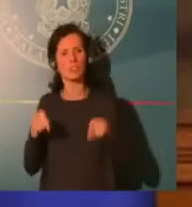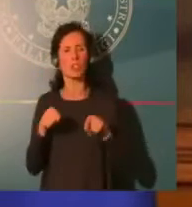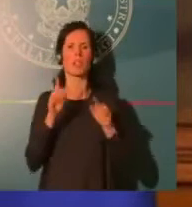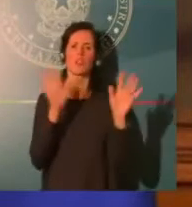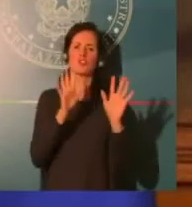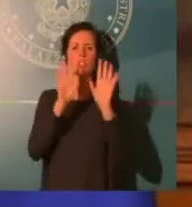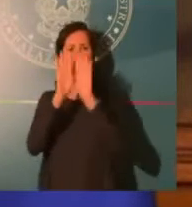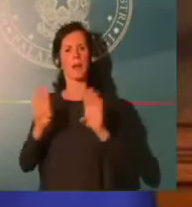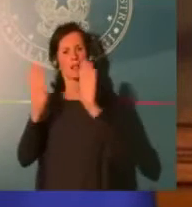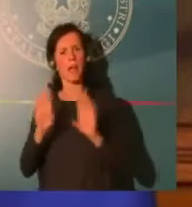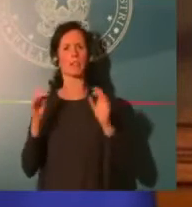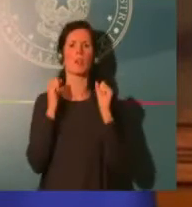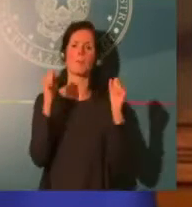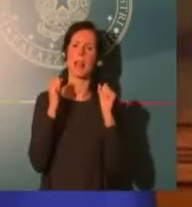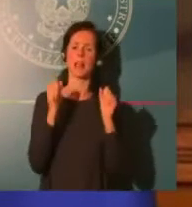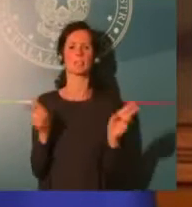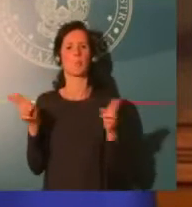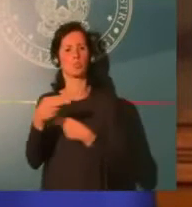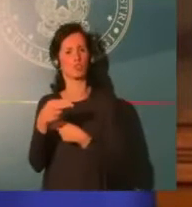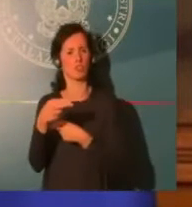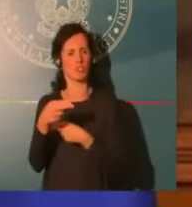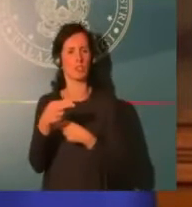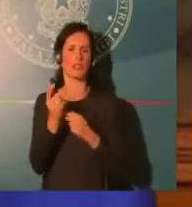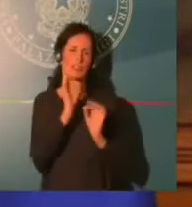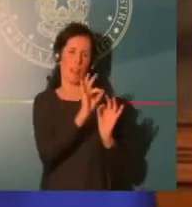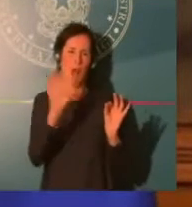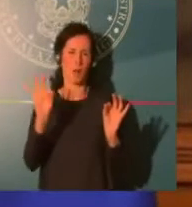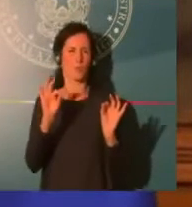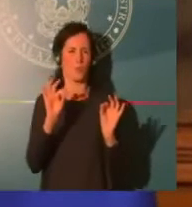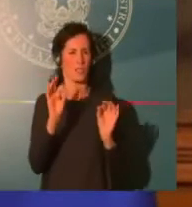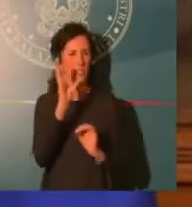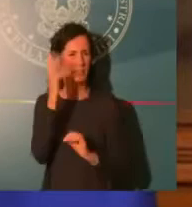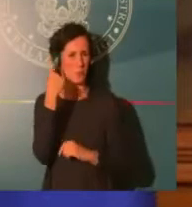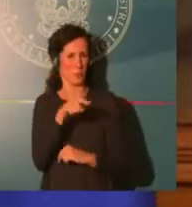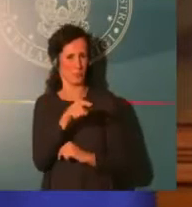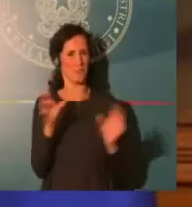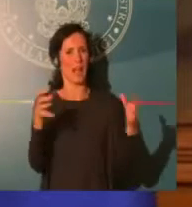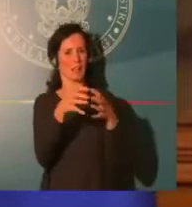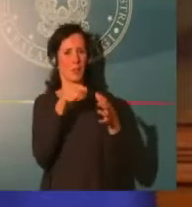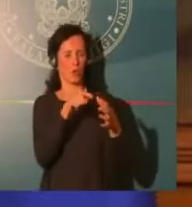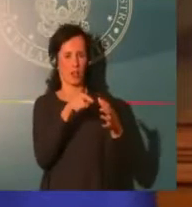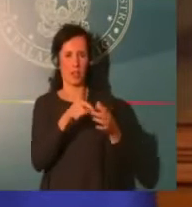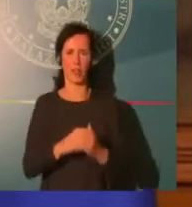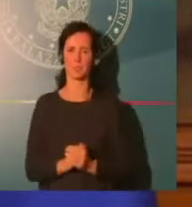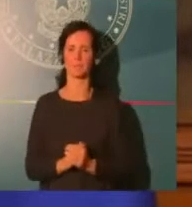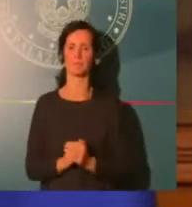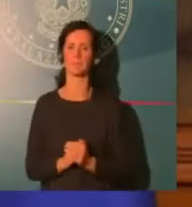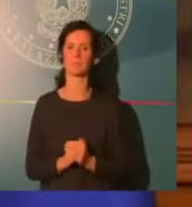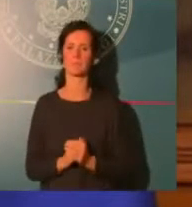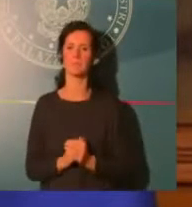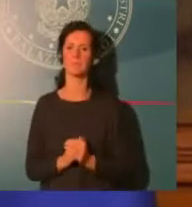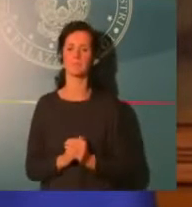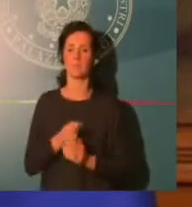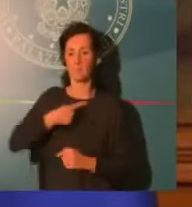decreto a cui abbiamo lavorato parallelamente rispetto alle elaborazioni dell'ultimo DPCM. Io l'ho firmato,